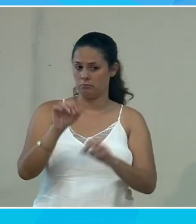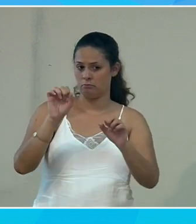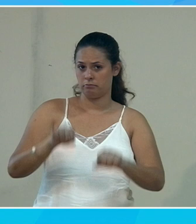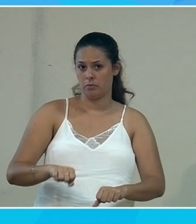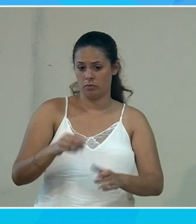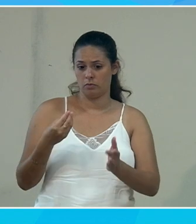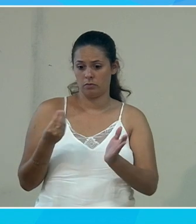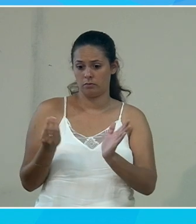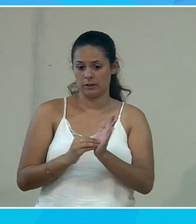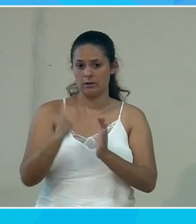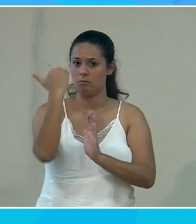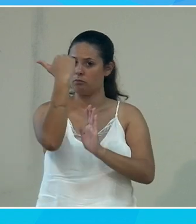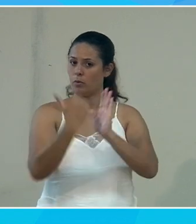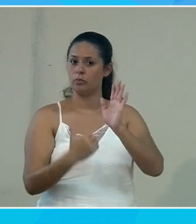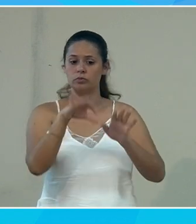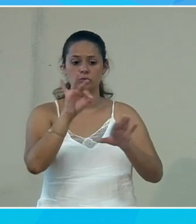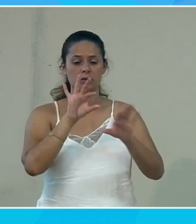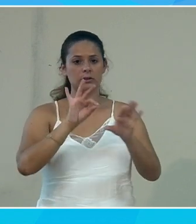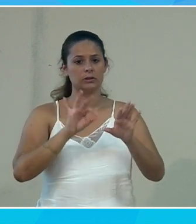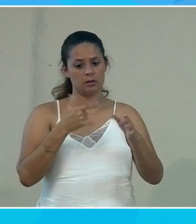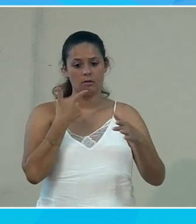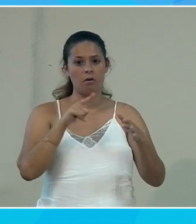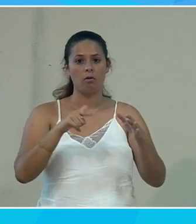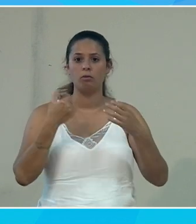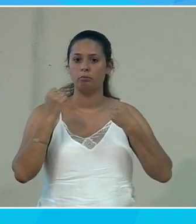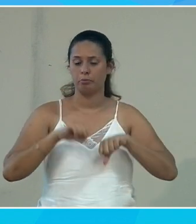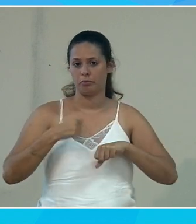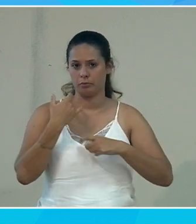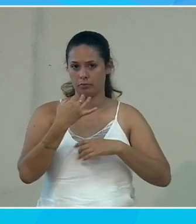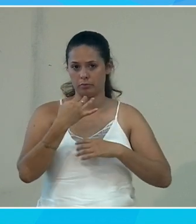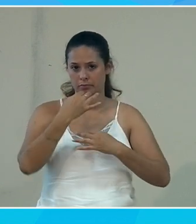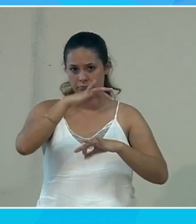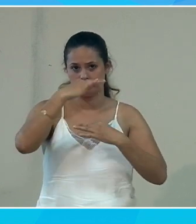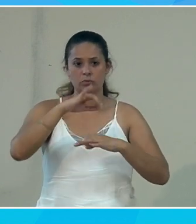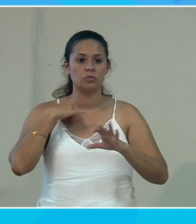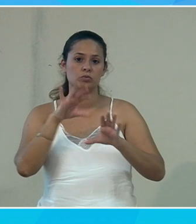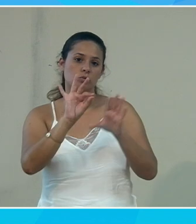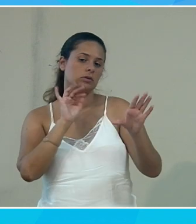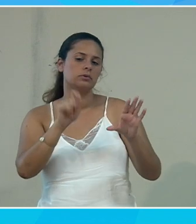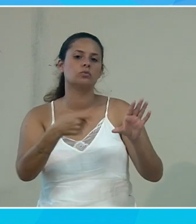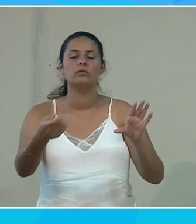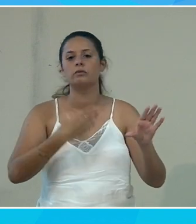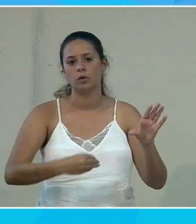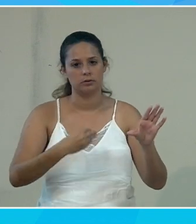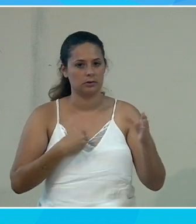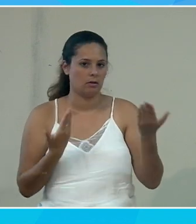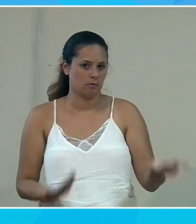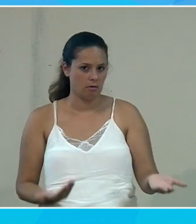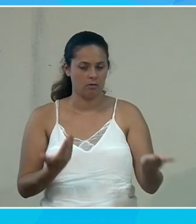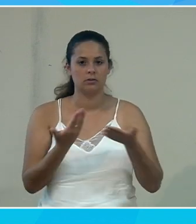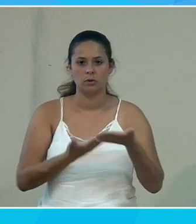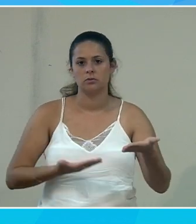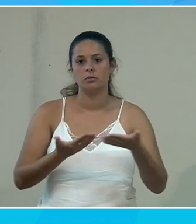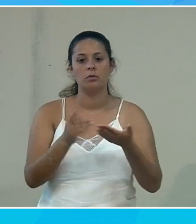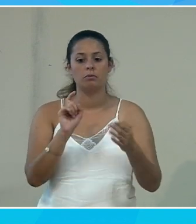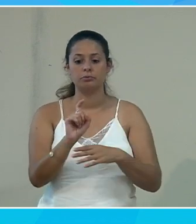permet dans un menu de pouvoir choisir la langue dans laquelle je vais parler. Donc en l'occurrence, je vais choisir le français et ensuite, ce